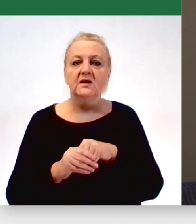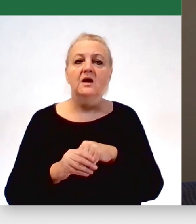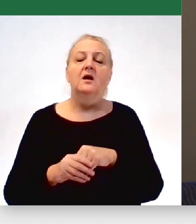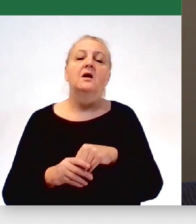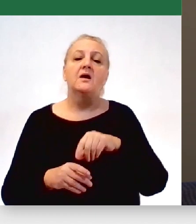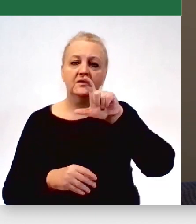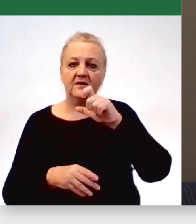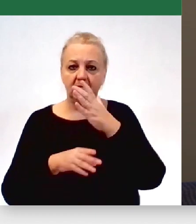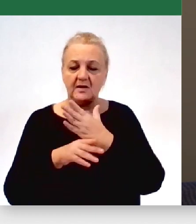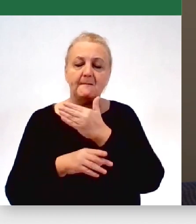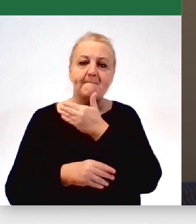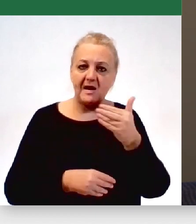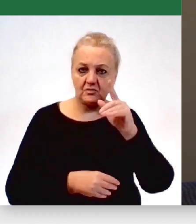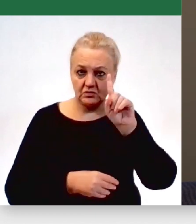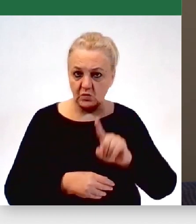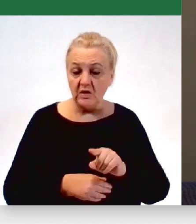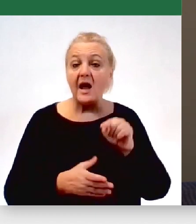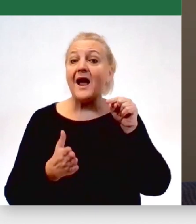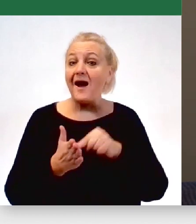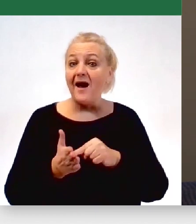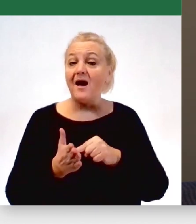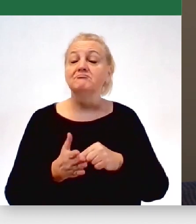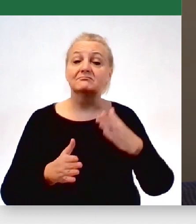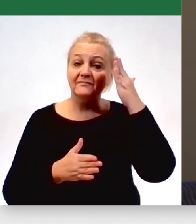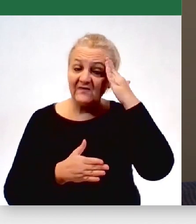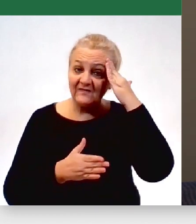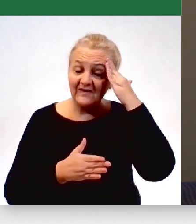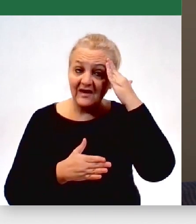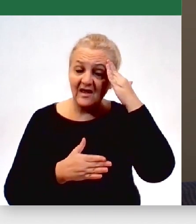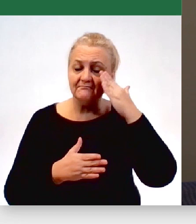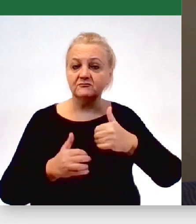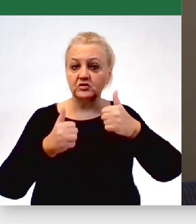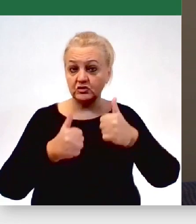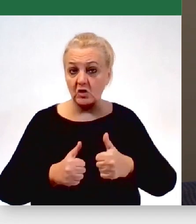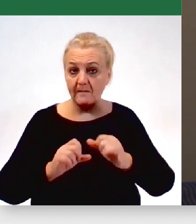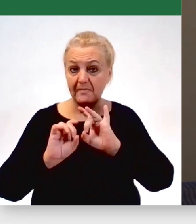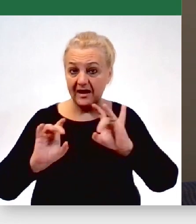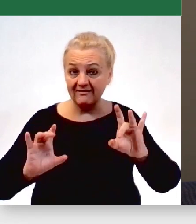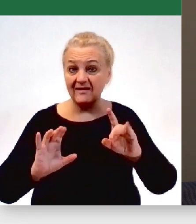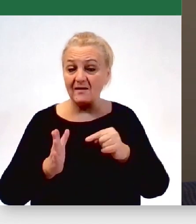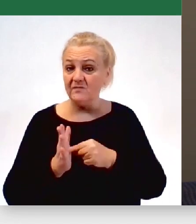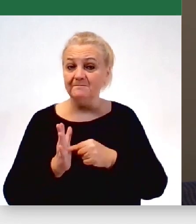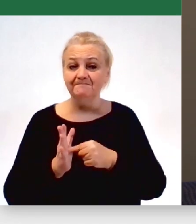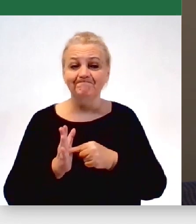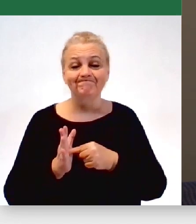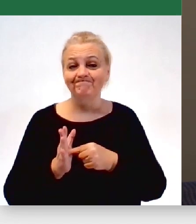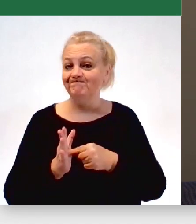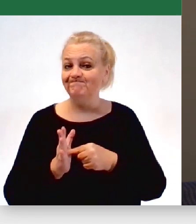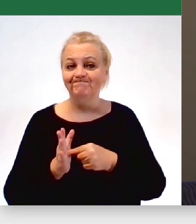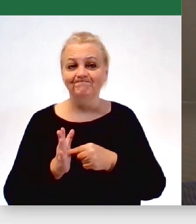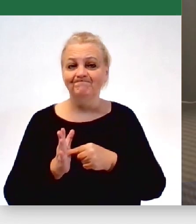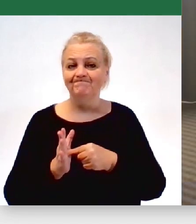złotych, bo wiedzieliśmy jedno, że stagnacja w okresie pandemii będzie po prostu